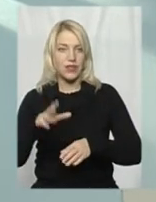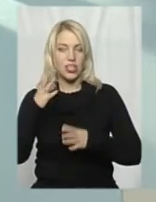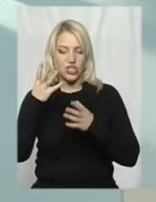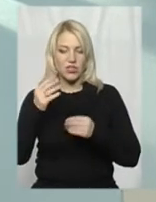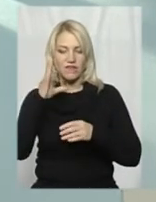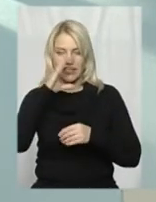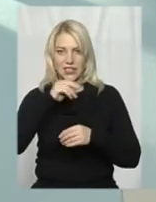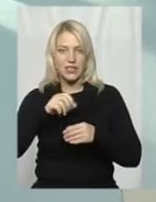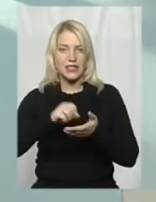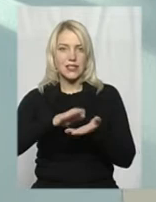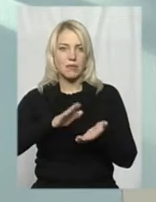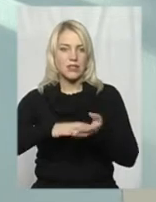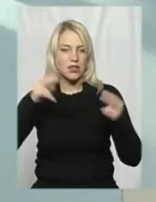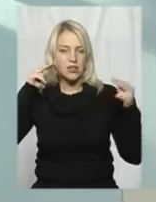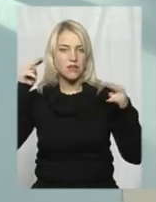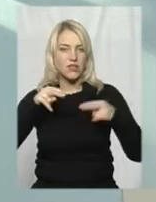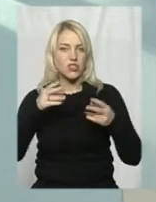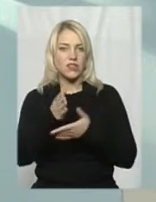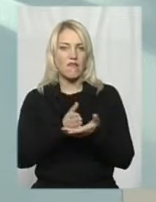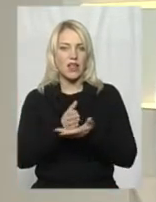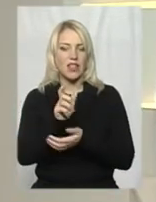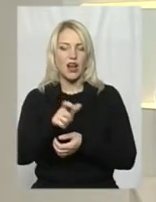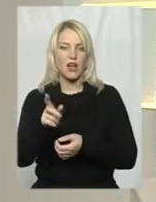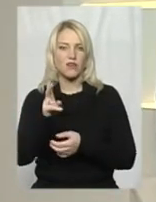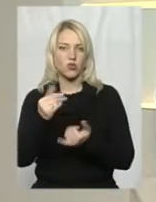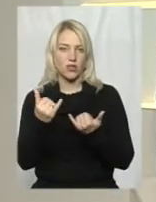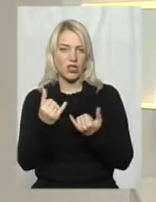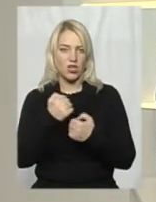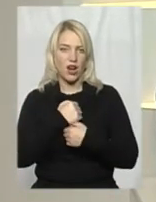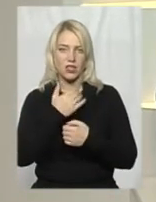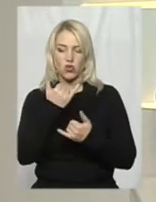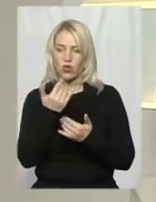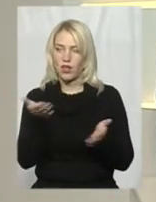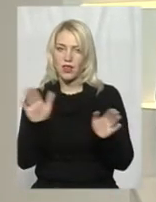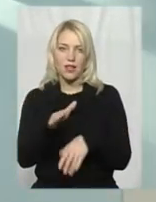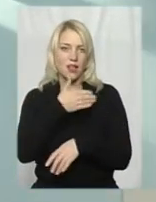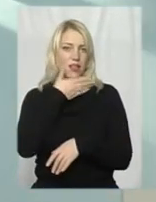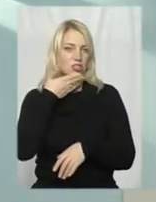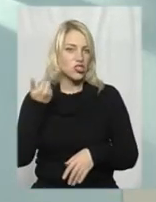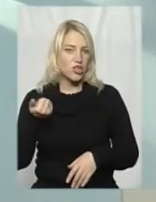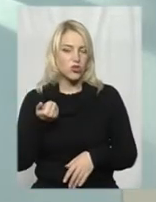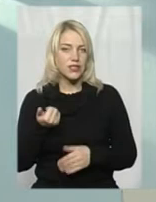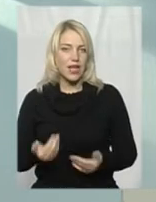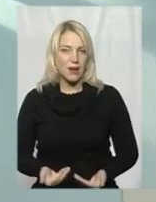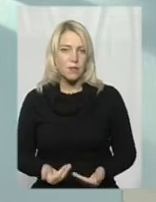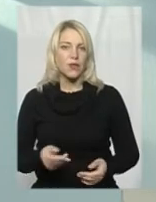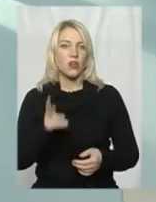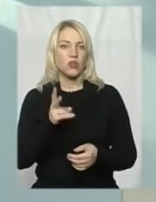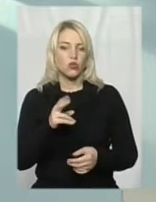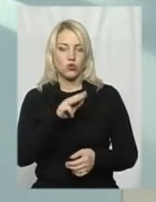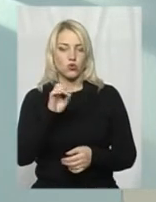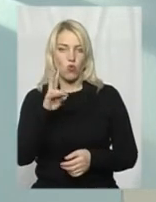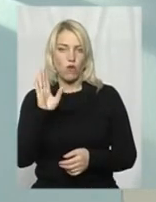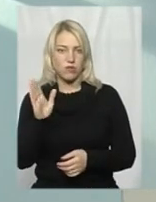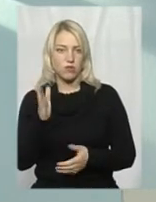свідчення ветеранів, які, на жаль, вже сьогодні майже не залишилося. Про те, що той самий Жуков